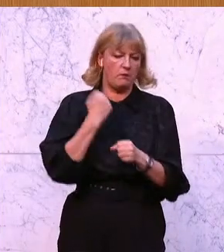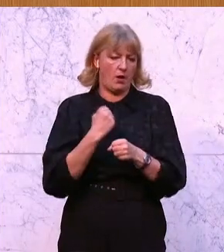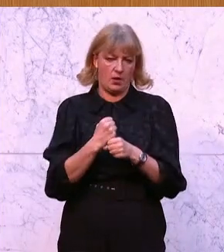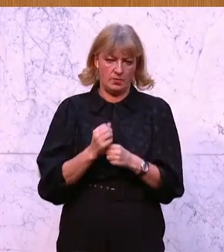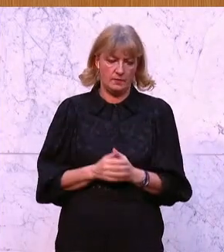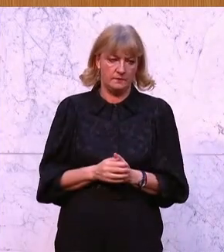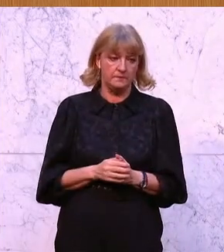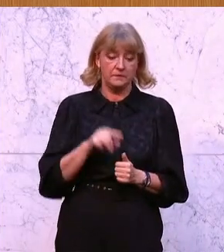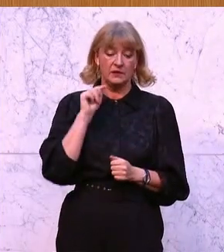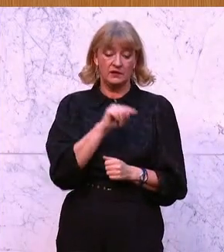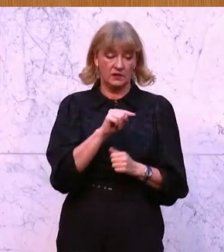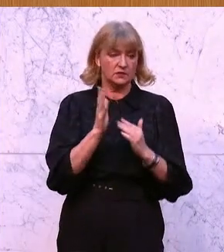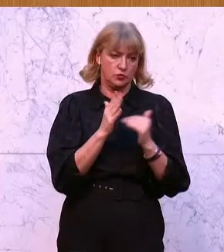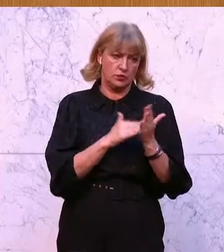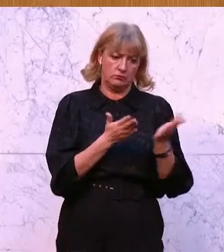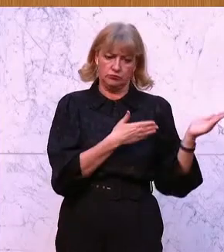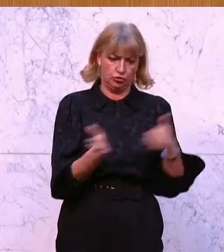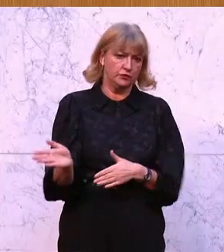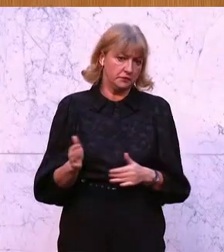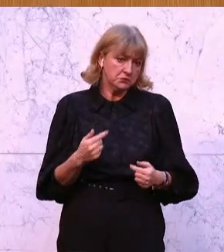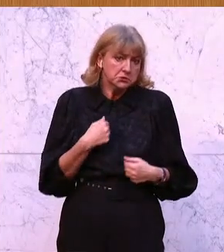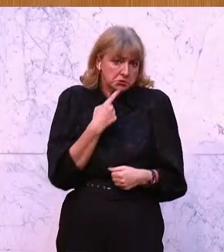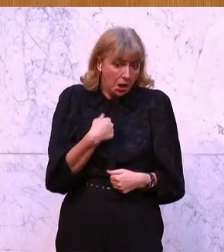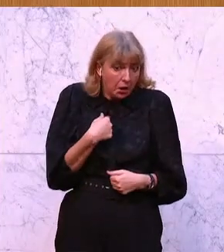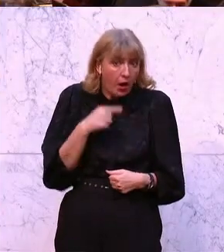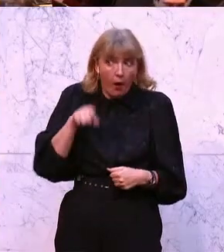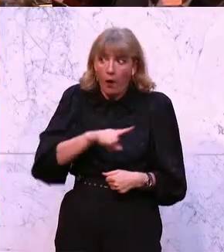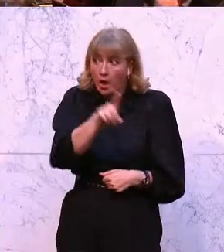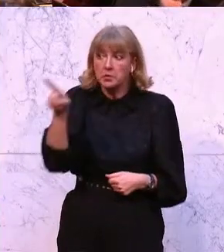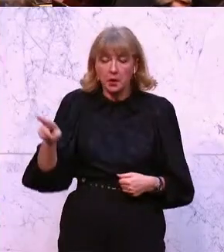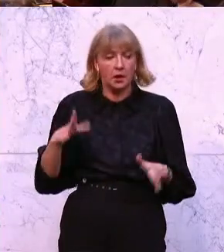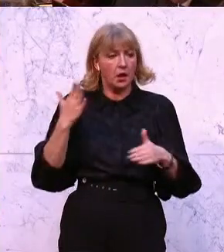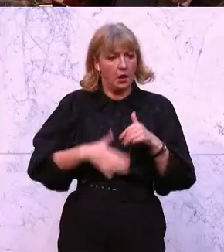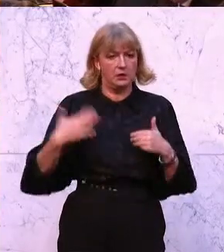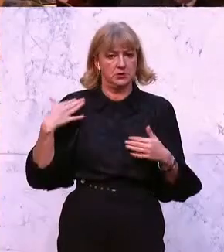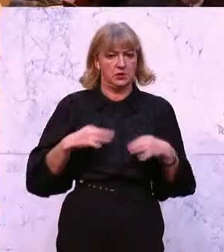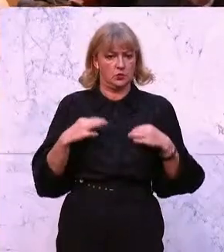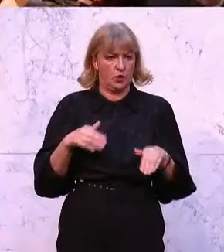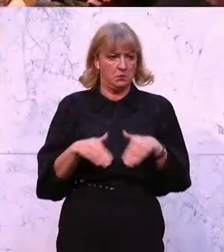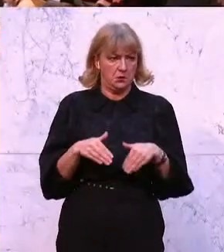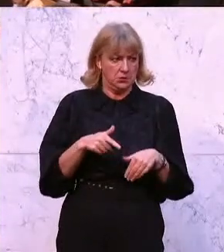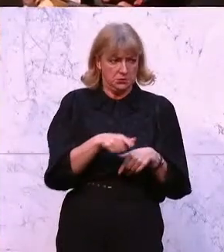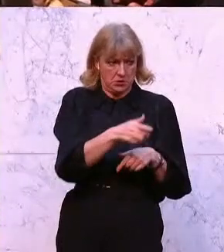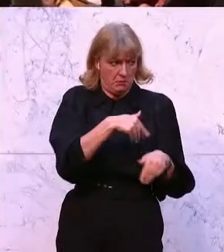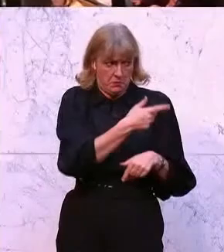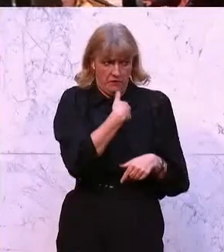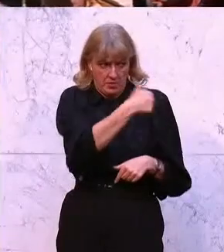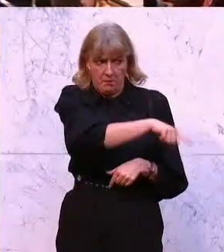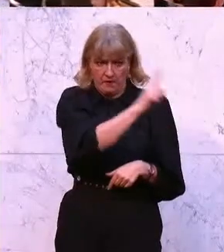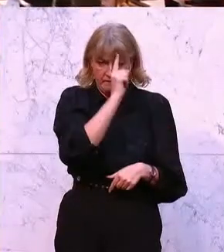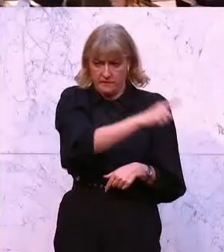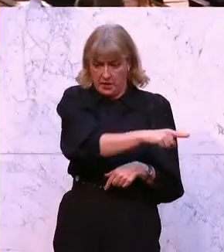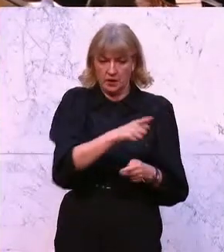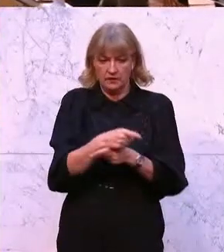Und dass dieses System gescheitert ist, das sage nicht nur ich, sondern wir haben ja letzten Gesundheitsausschuss, Herr Minister, Sie wissen, dass Sie waren dabei, die